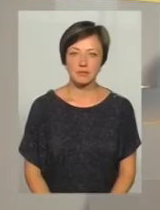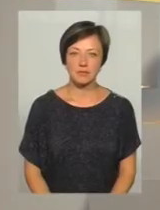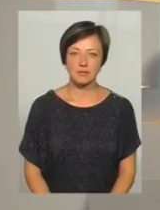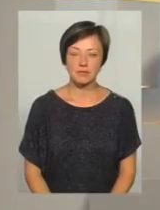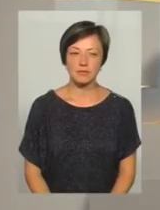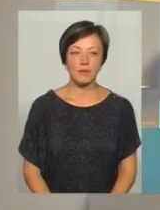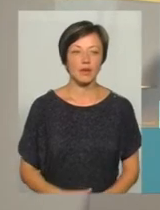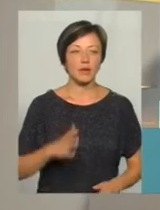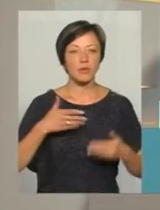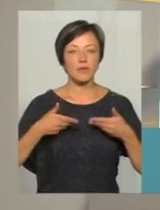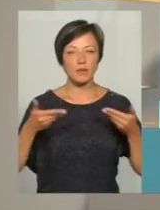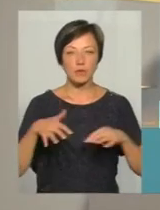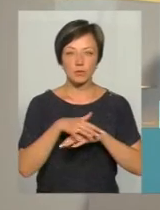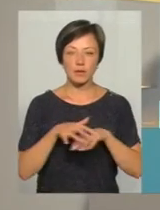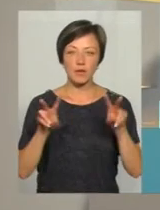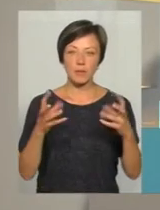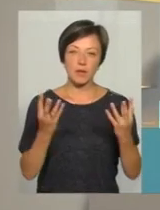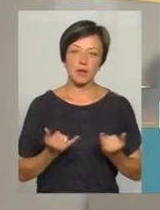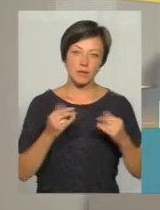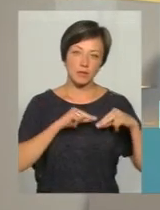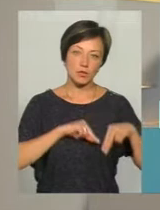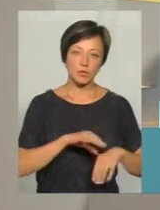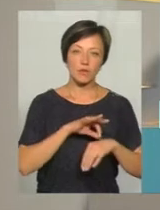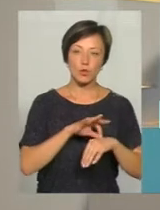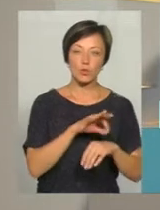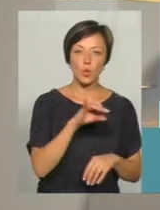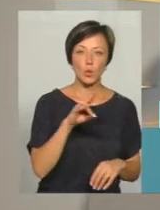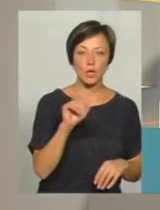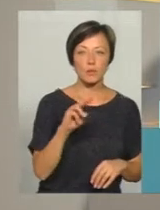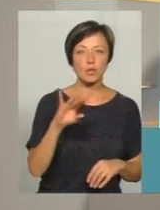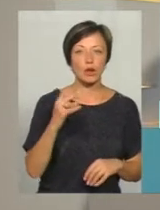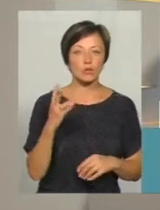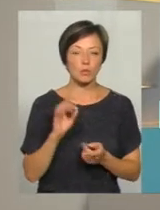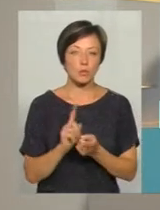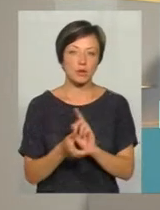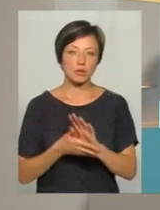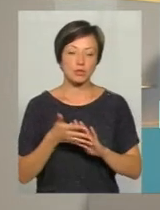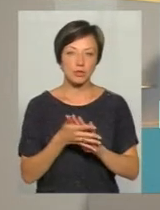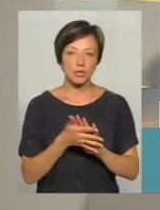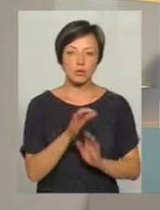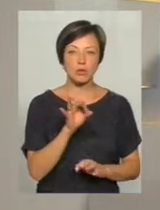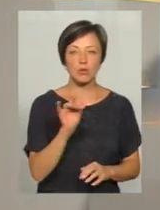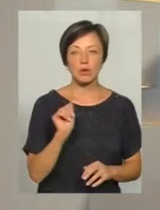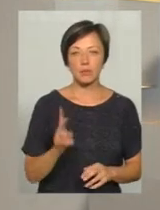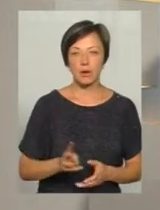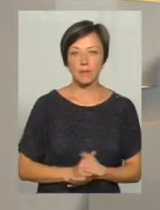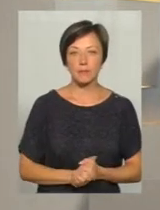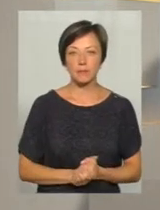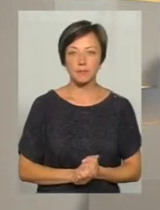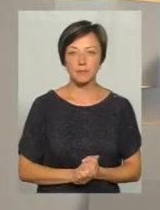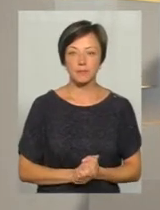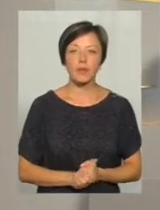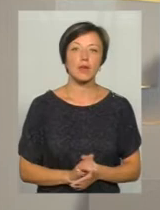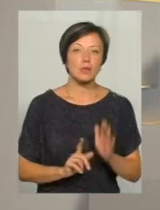Мої вітання на Суспільному тема дня. Для вас сьогодні у студії працює ведуча Юна Мітрашко, перекладає на мову жестів Ольга Рибак.